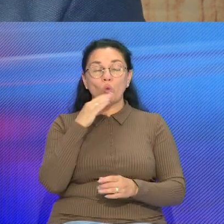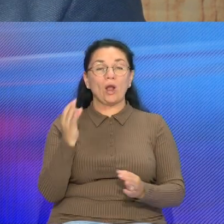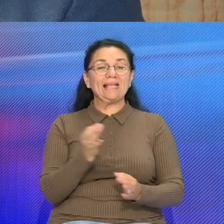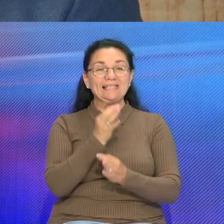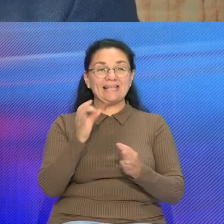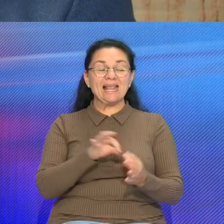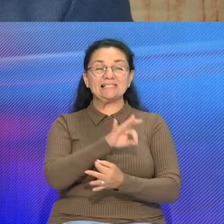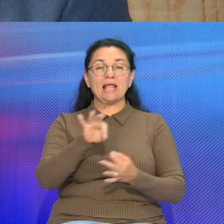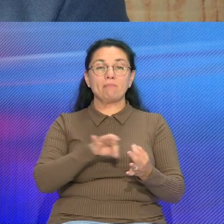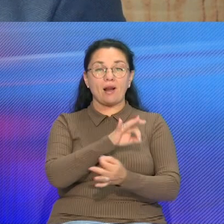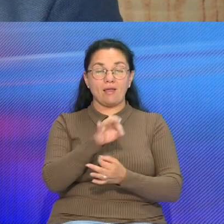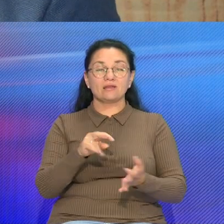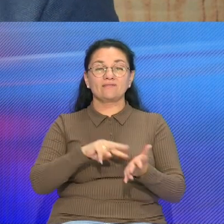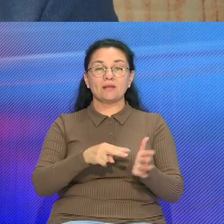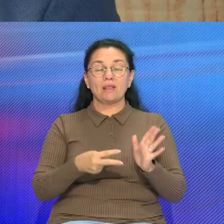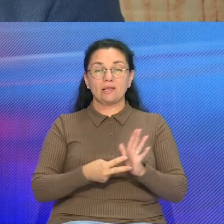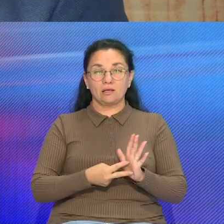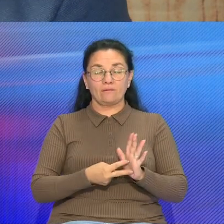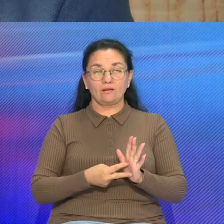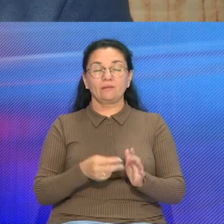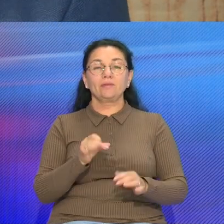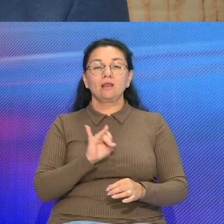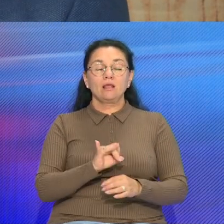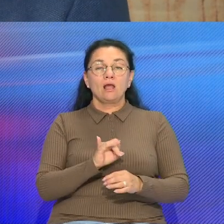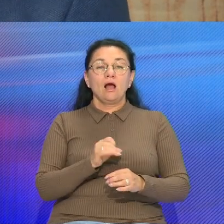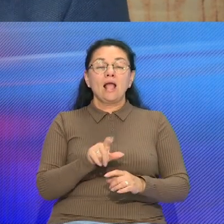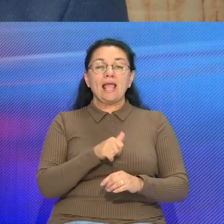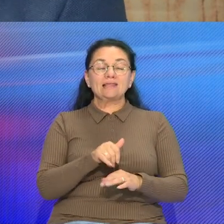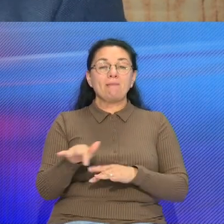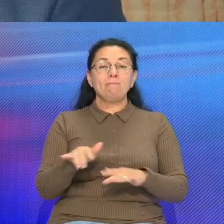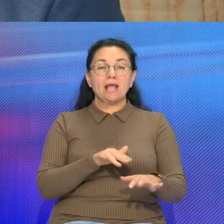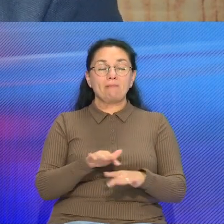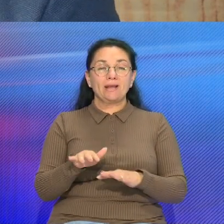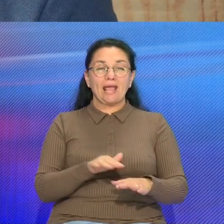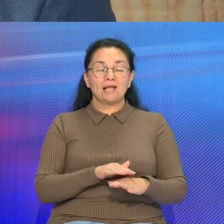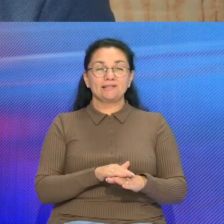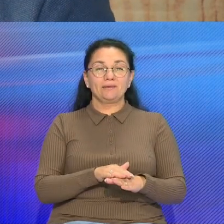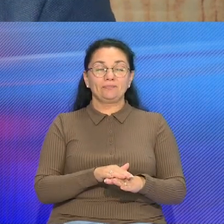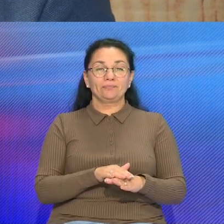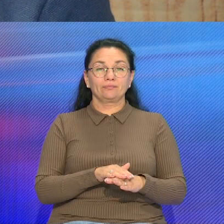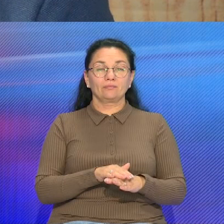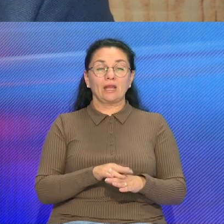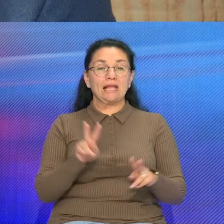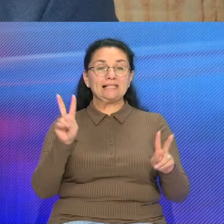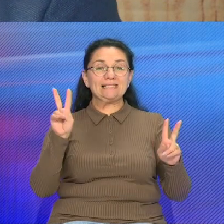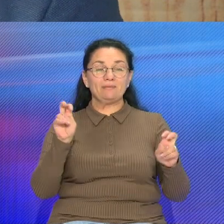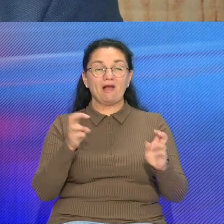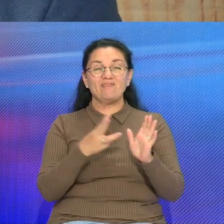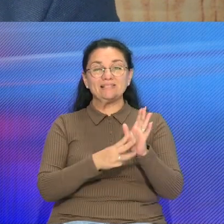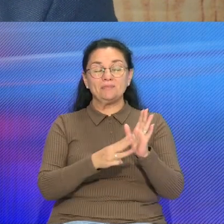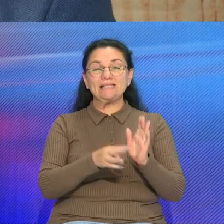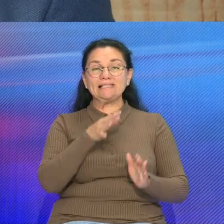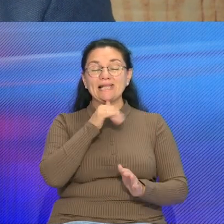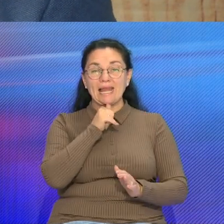запланировано В основном, конечно, мероприятия также носят тематику 80-летия